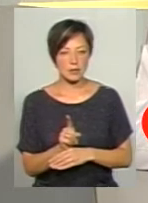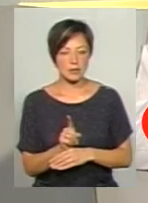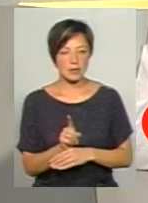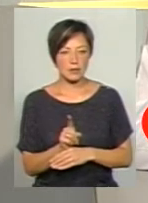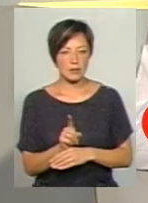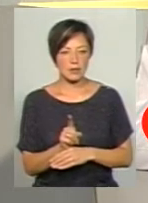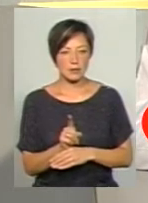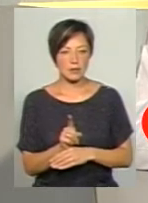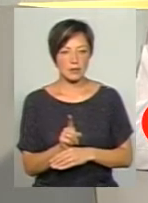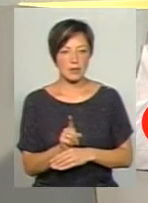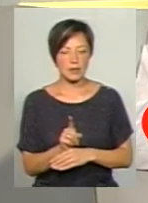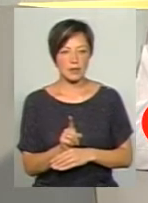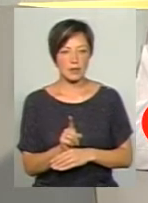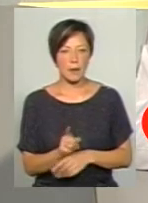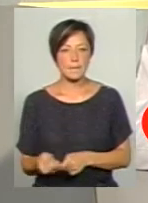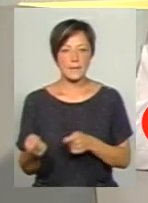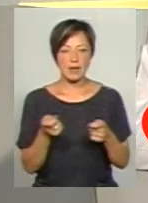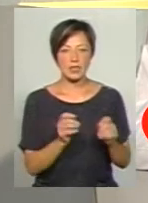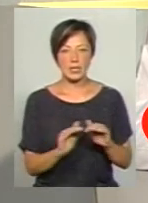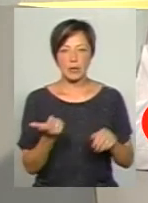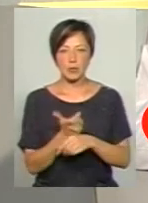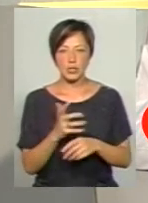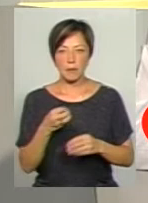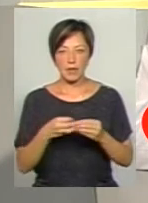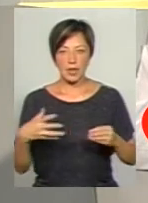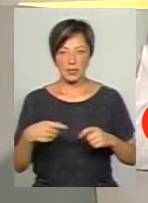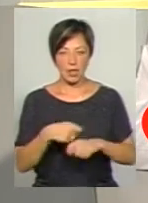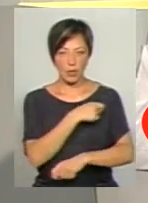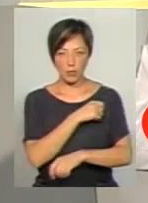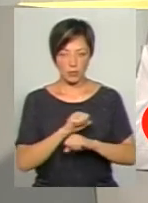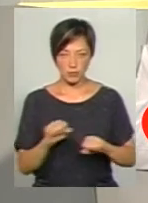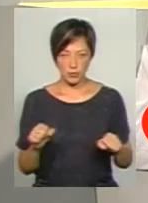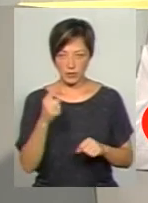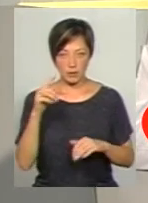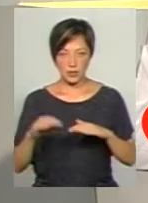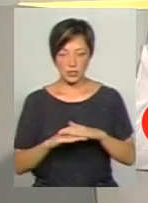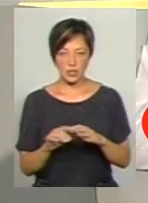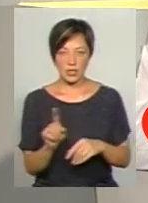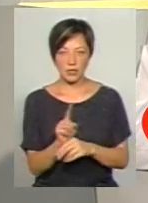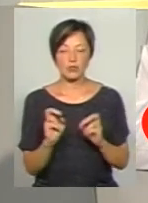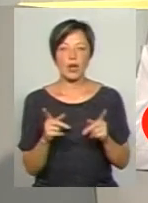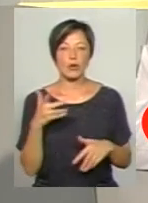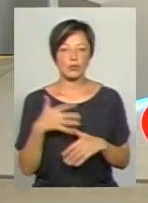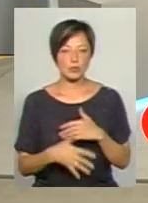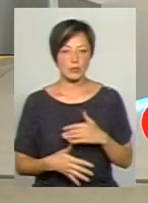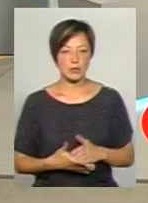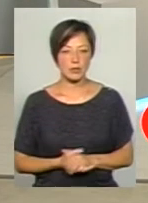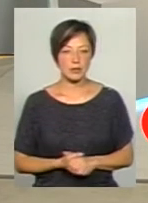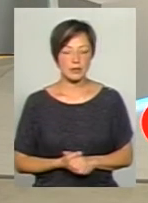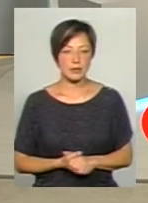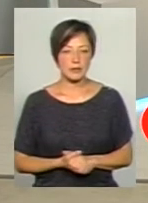більше, ніж 15 кілометрів не можна. Тому що це грабуть, значить, хто ж відпочиняється стандартам? Чи як ви скажете?